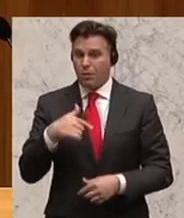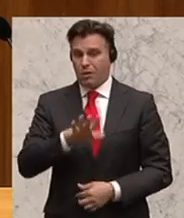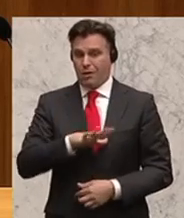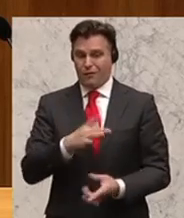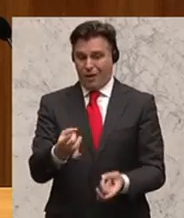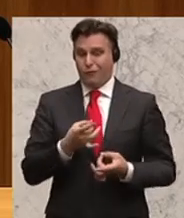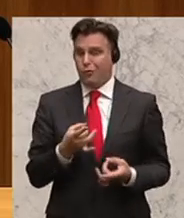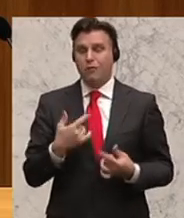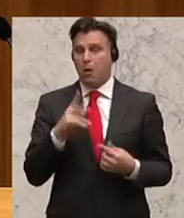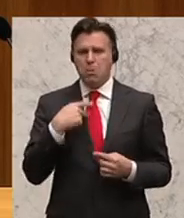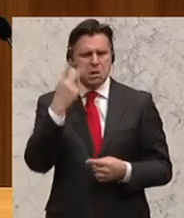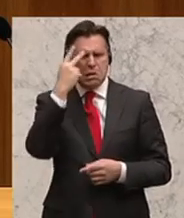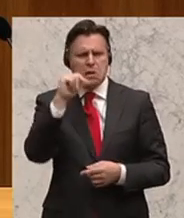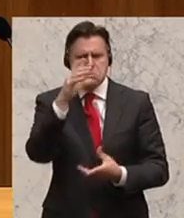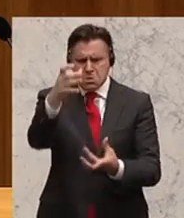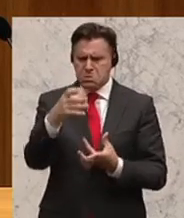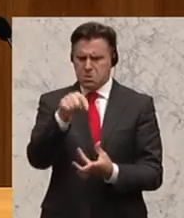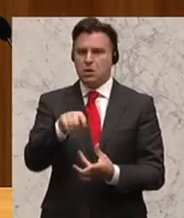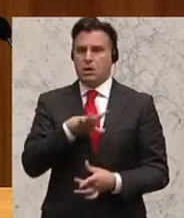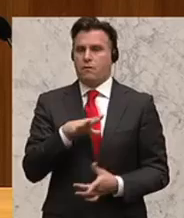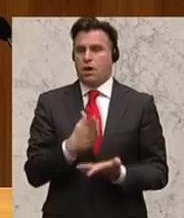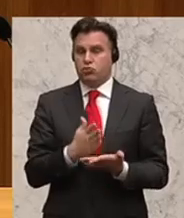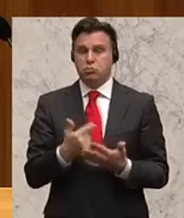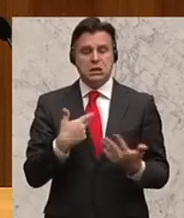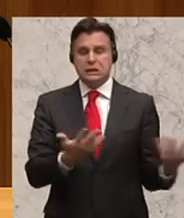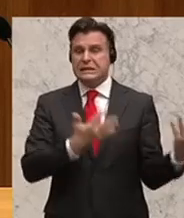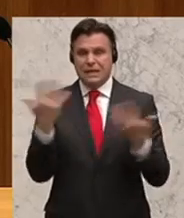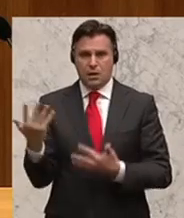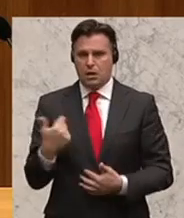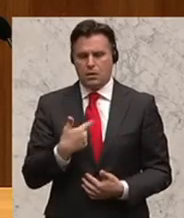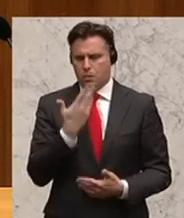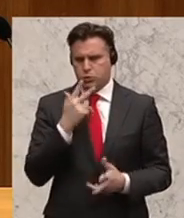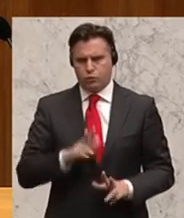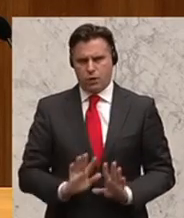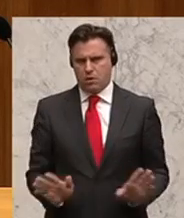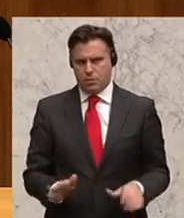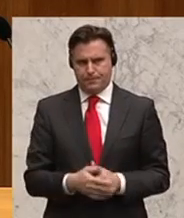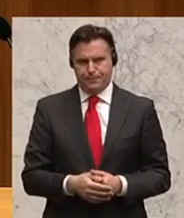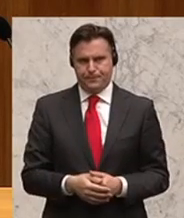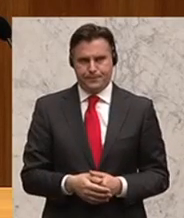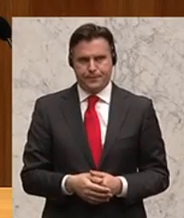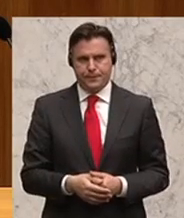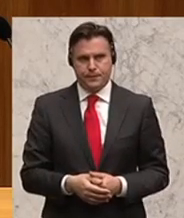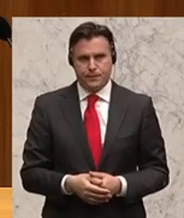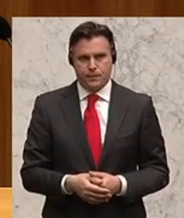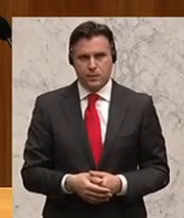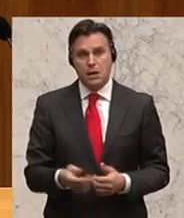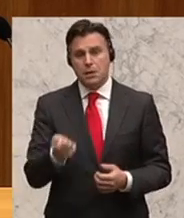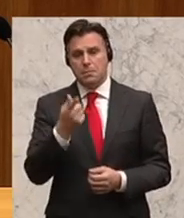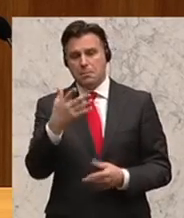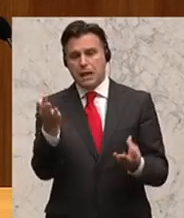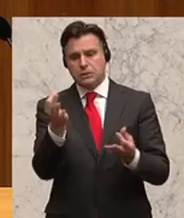Arbeitnehmerinnen. Und deshalb bin ich mit diesen zehn Jahren einfach nicht zufrieden. Meine Damen und Herren, ich weiß, einige der Punkte, die ich hier